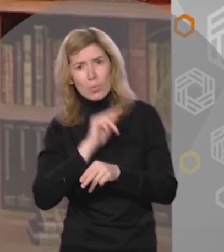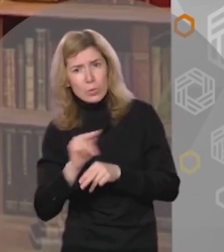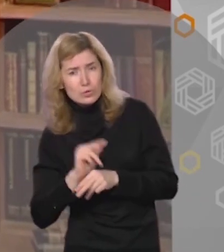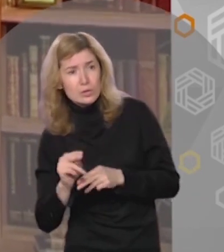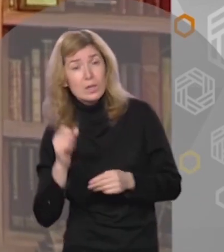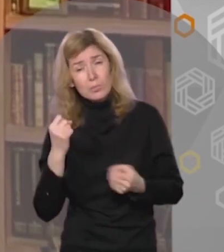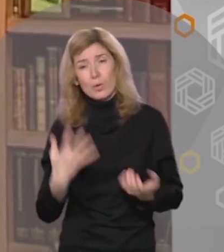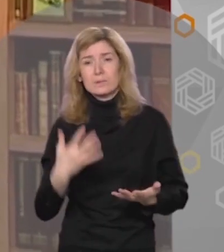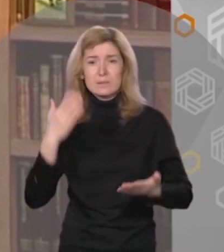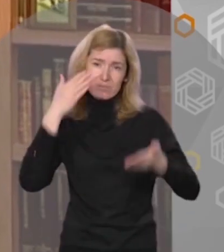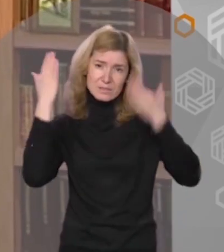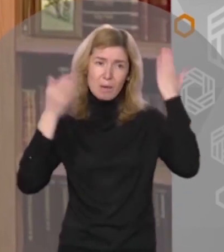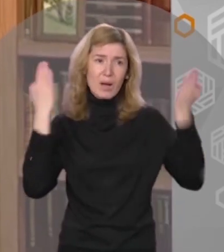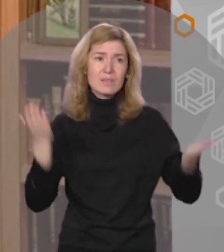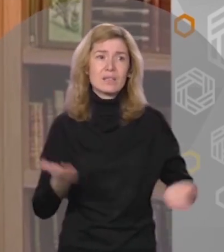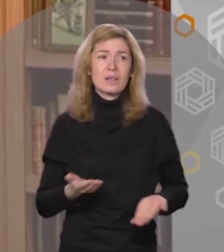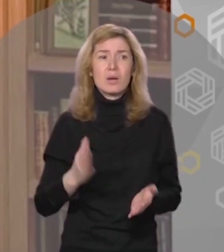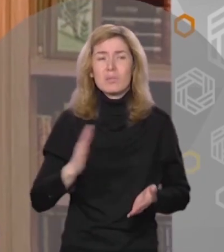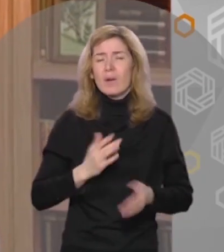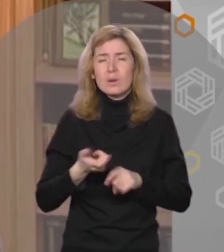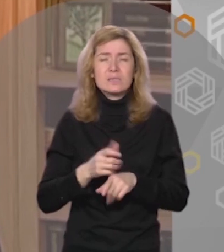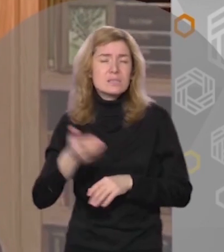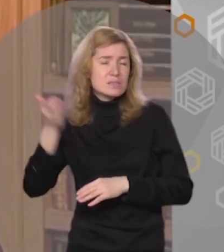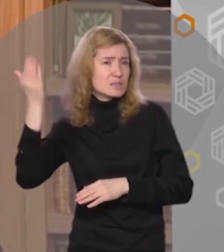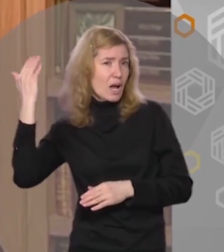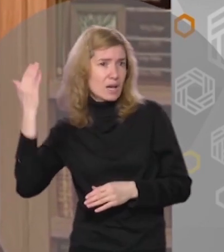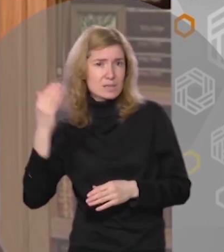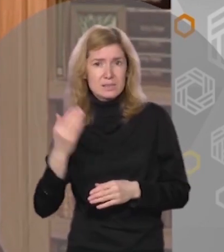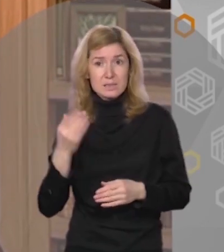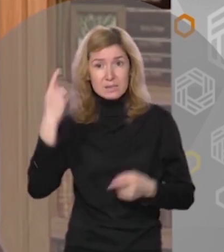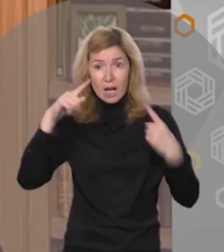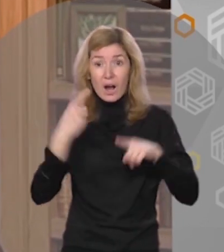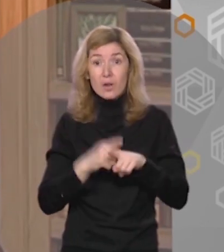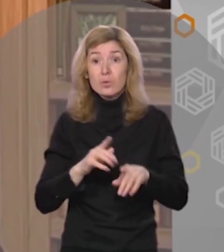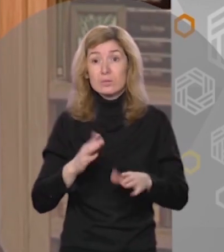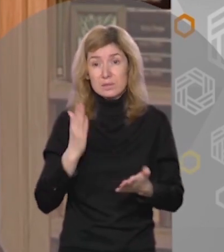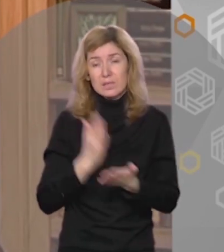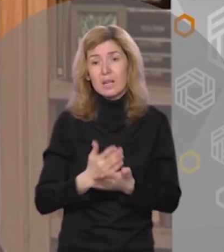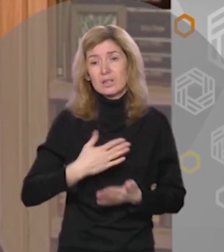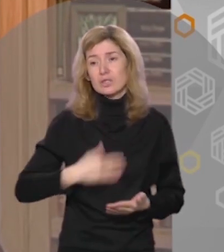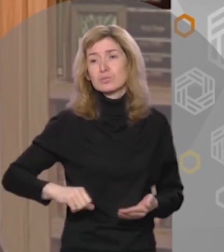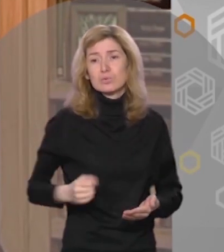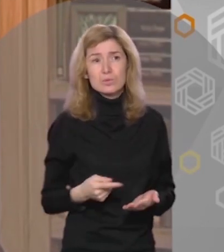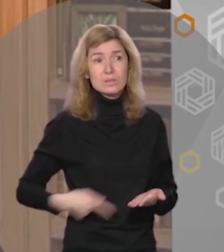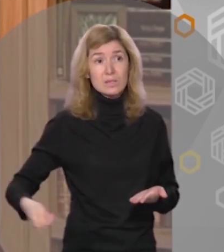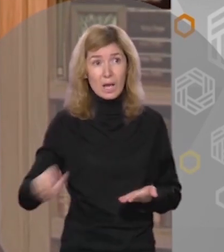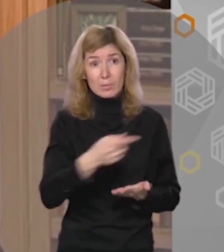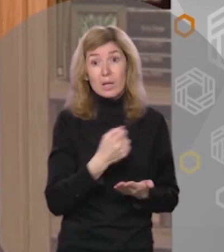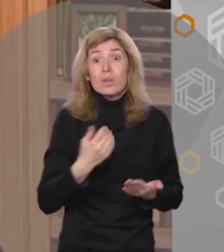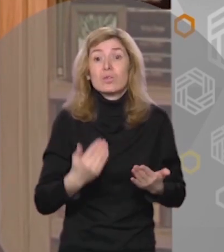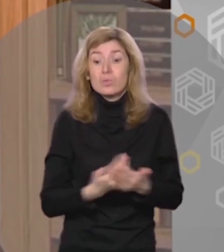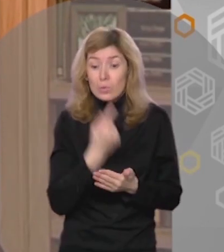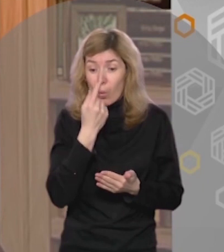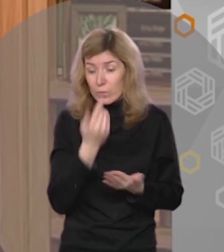и просто забавные Бывают старые-старые сказки, которые давно стали нашими друзьями И совершенно